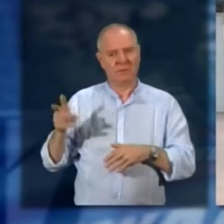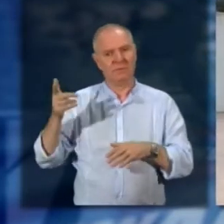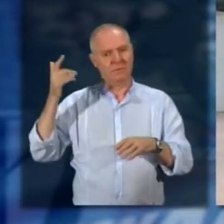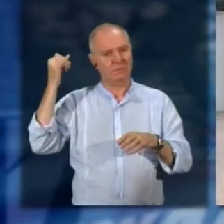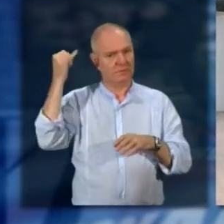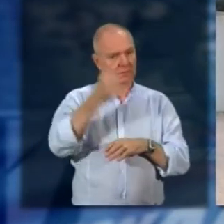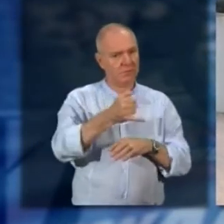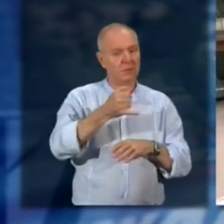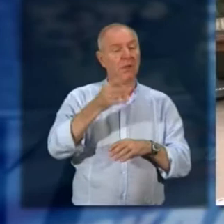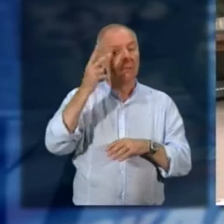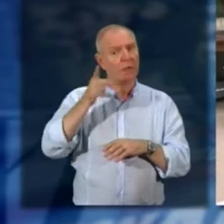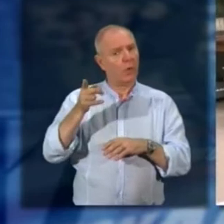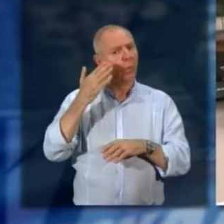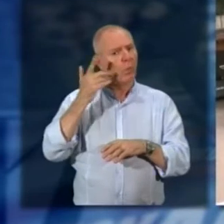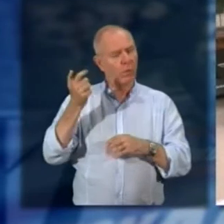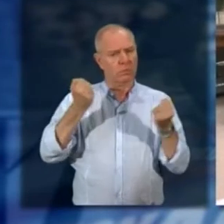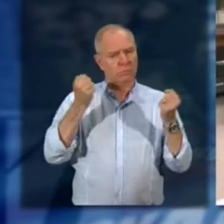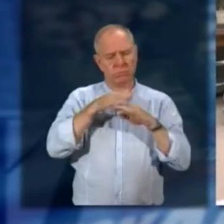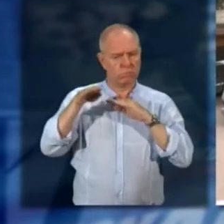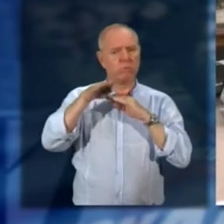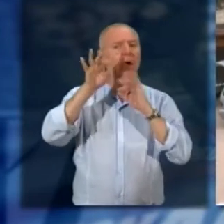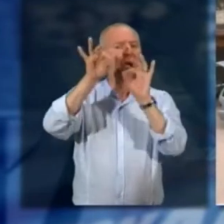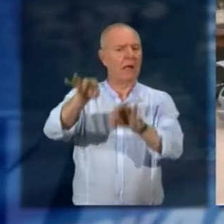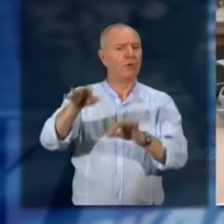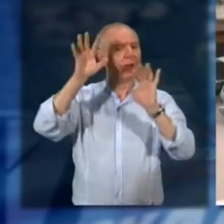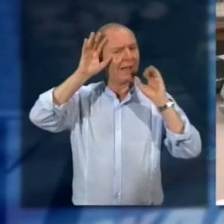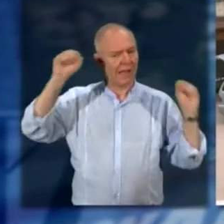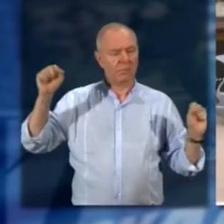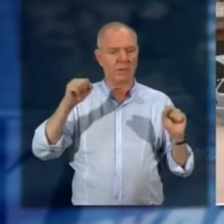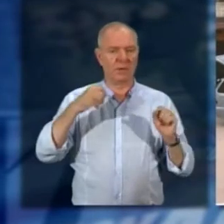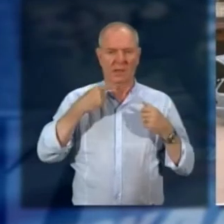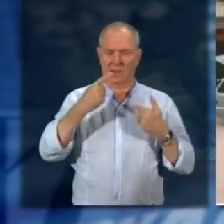preso l'auto ed era andato a costituirsi al comando provinciale dei carabinieri. E'